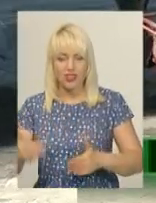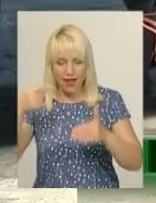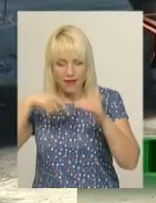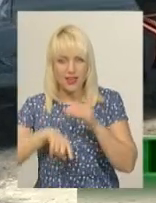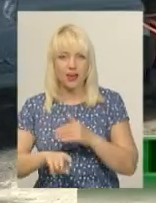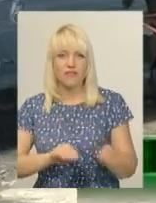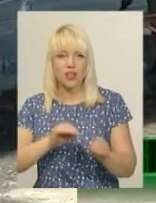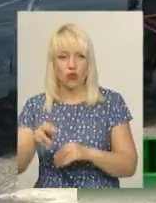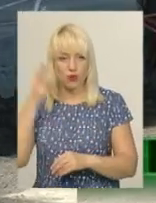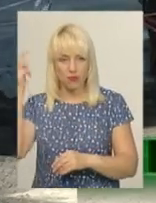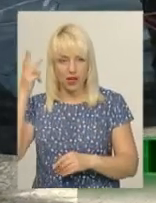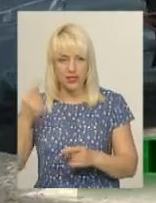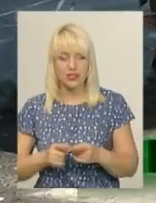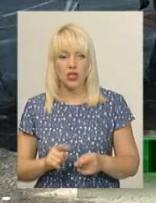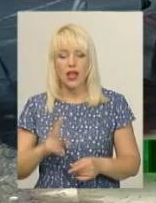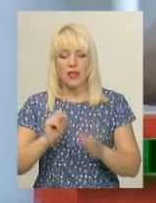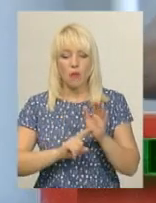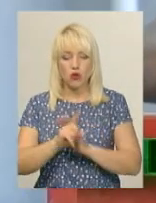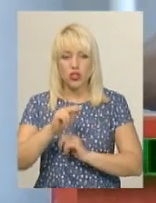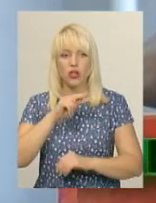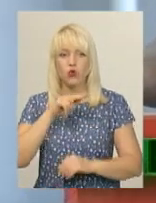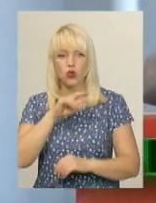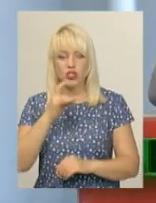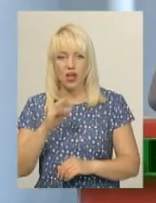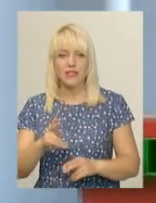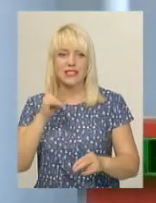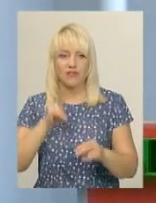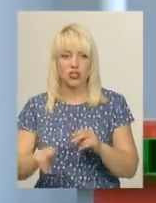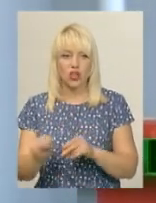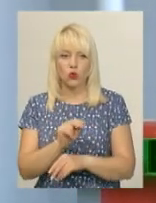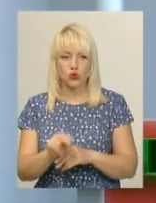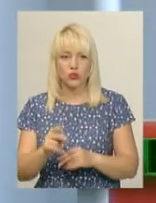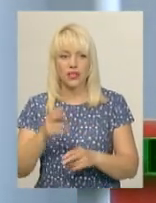На початку червня завершать реконструкцію Хмельницької привокзальної площі.